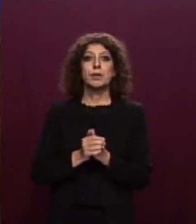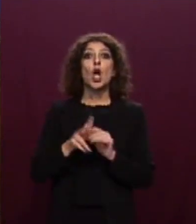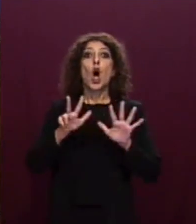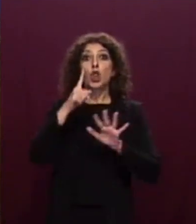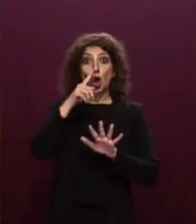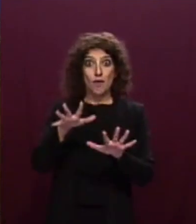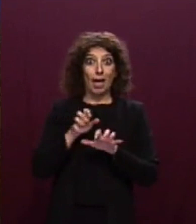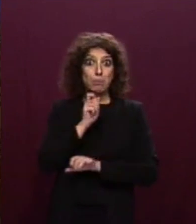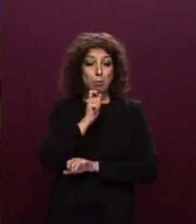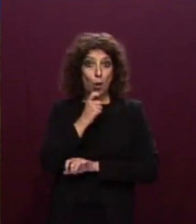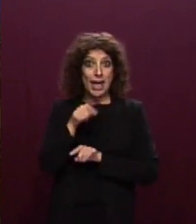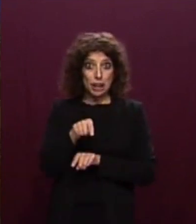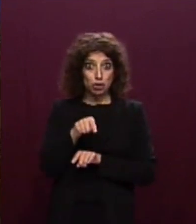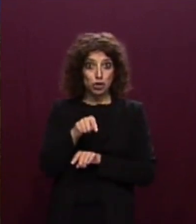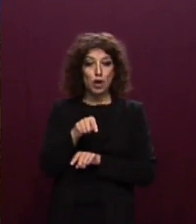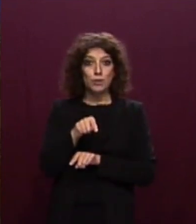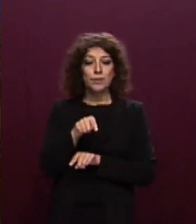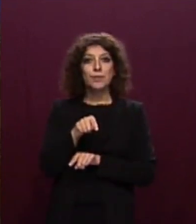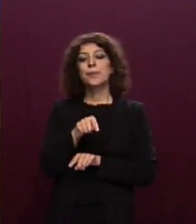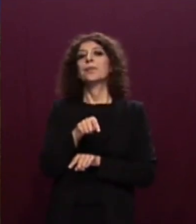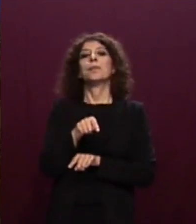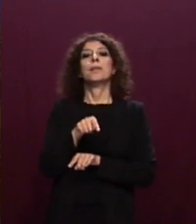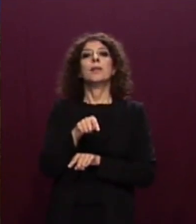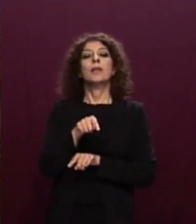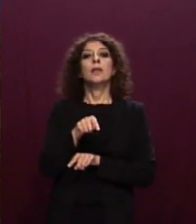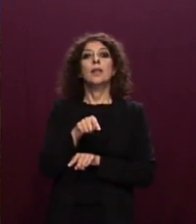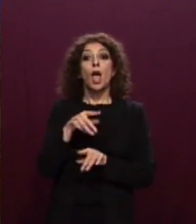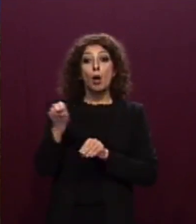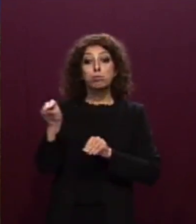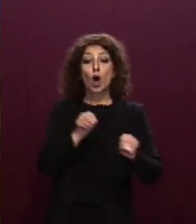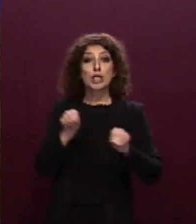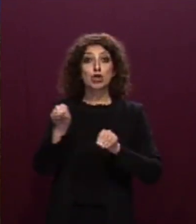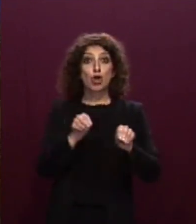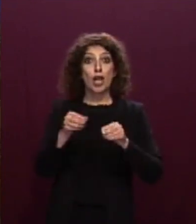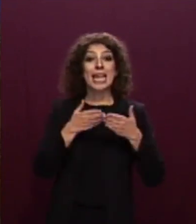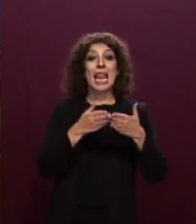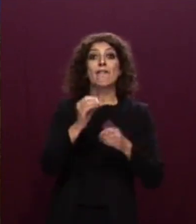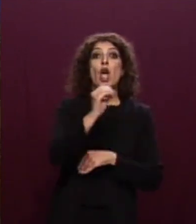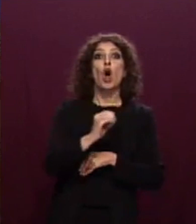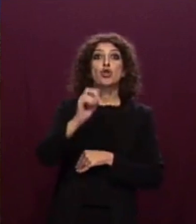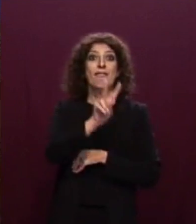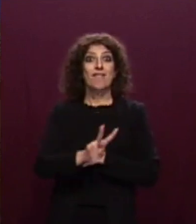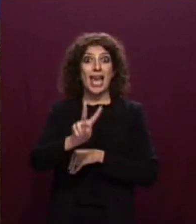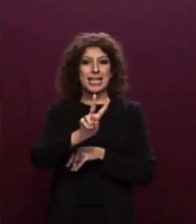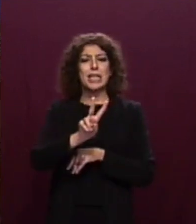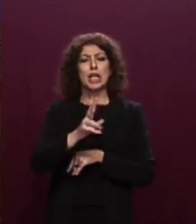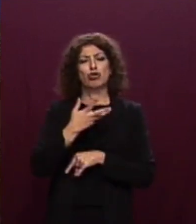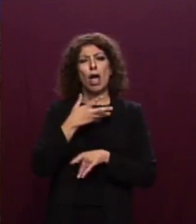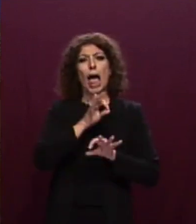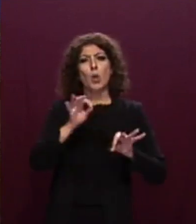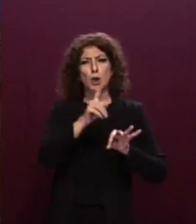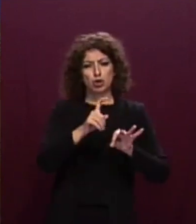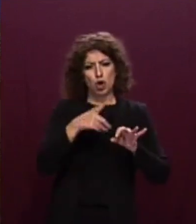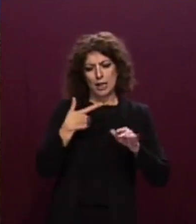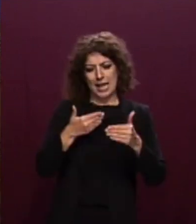novembre, i sistemi di rilevazione della posizione indicavano che l'Ocean Viking, dopo aver sostato per diversi giorni davanti alle coste della